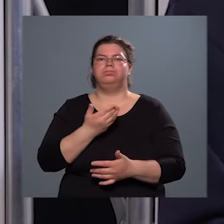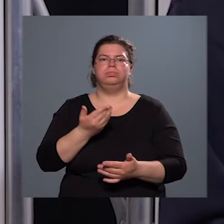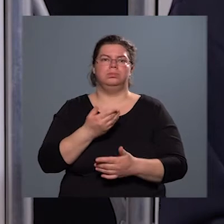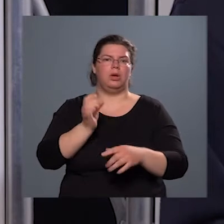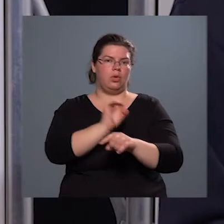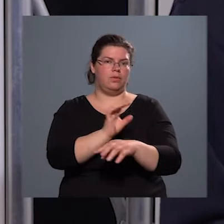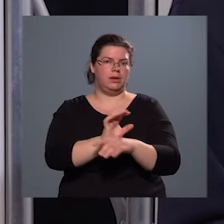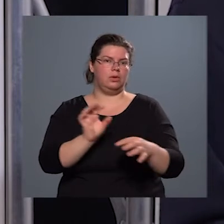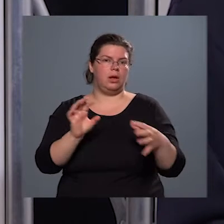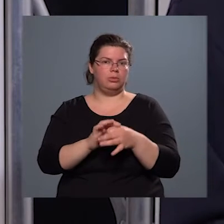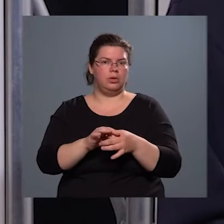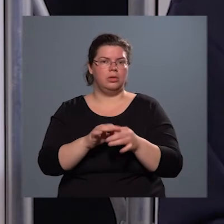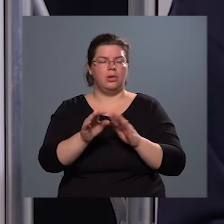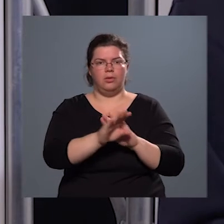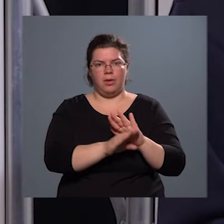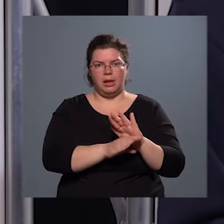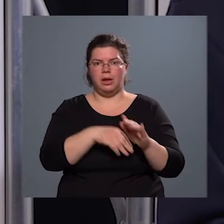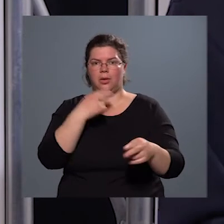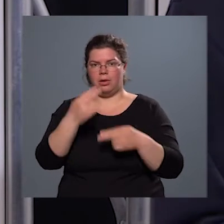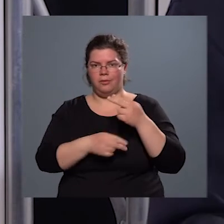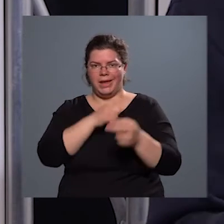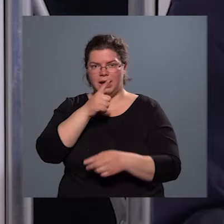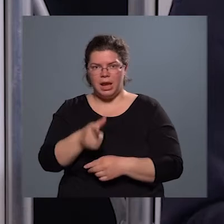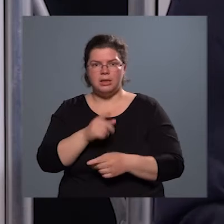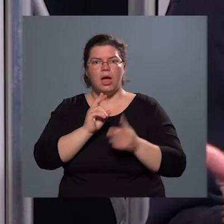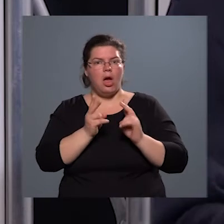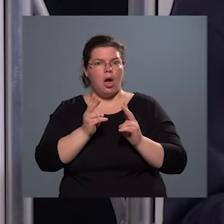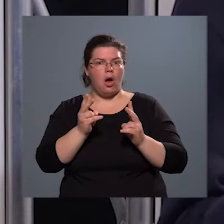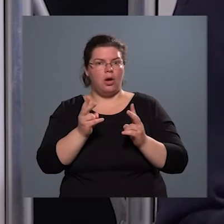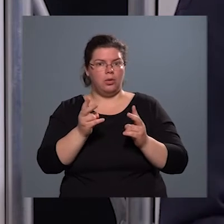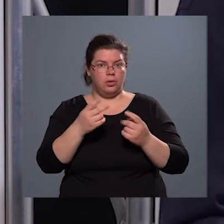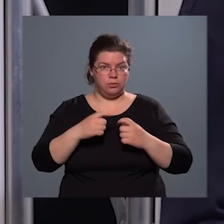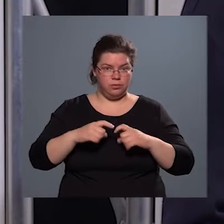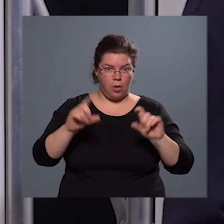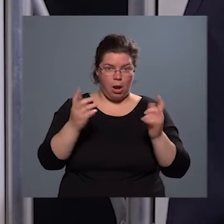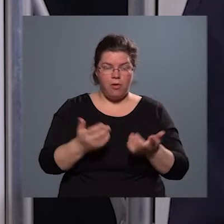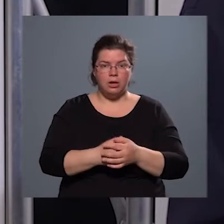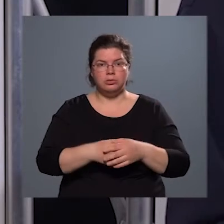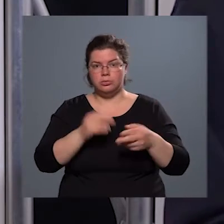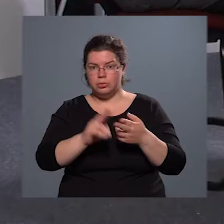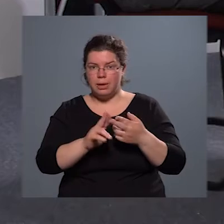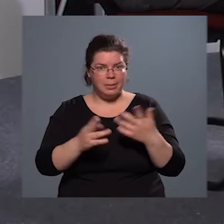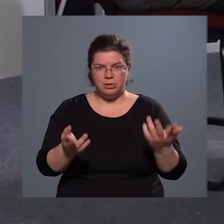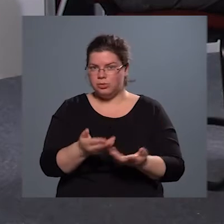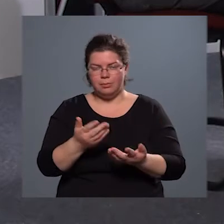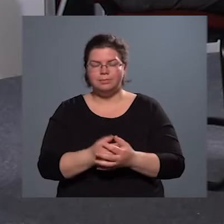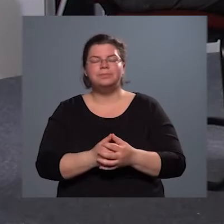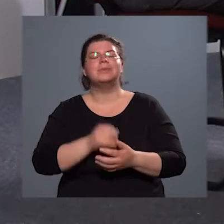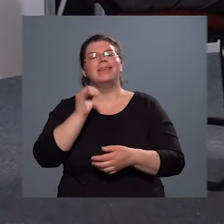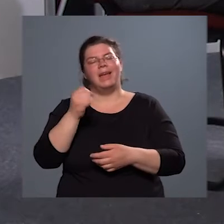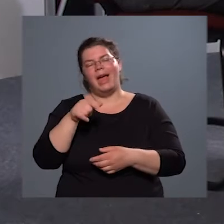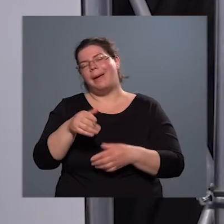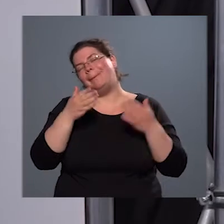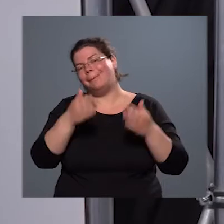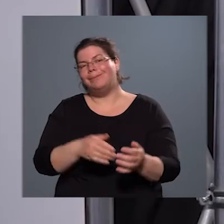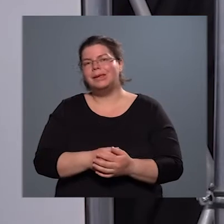Covid-hoz kapcsolódó feladatoknak vége lesz, akkor föl lehet avatni, akár ünnepélyesen? Hát ebben bízunk mi